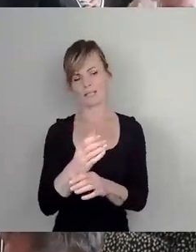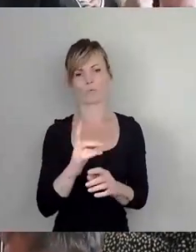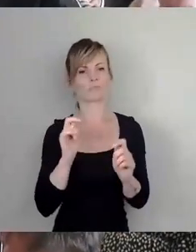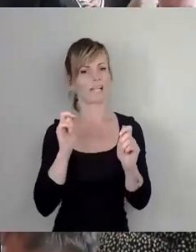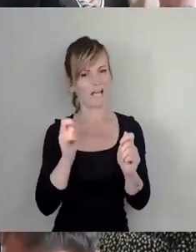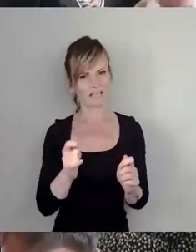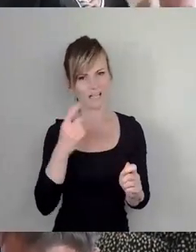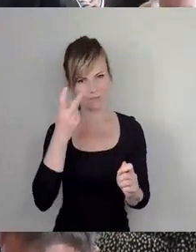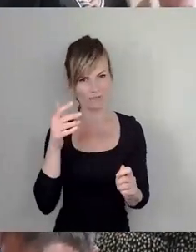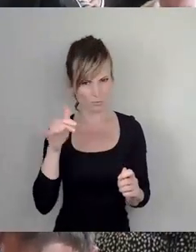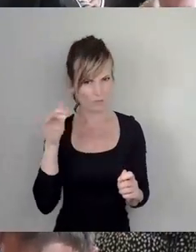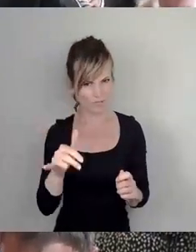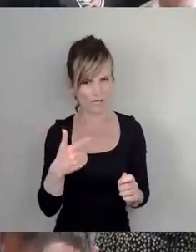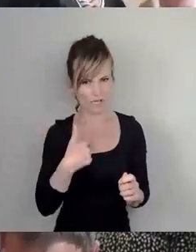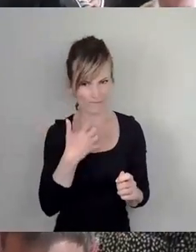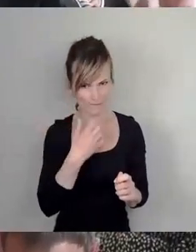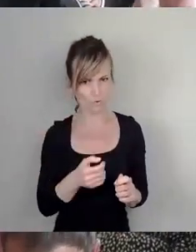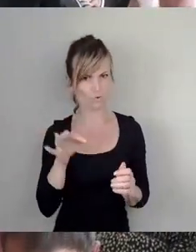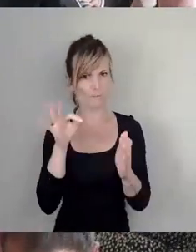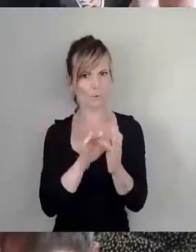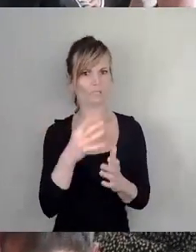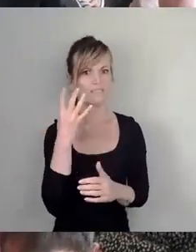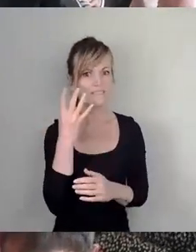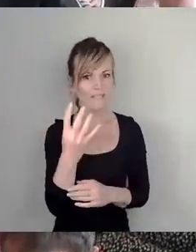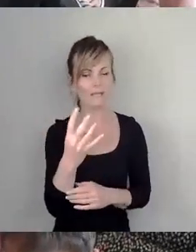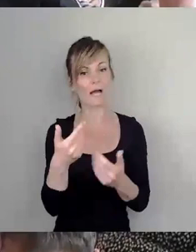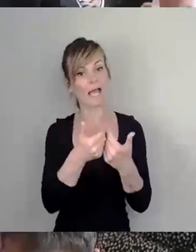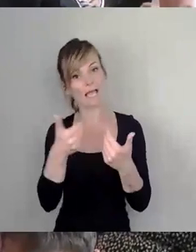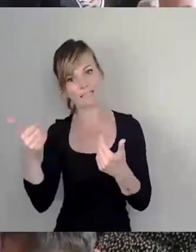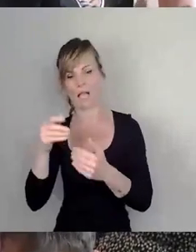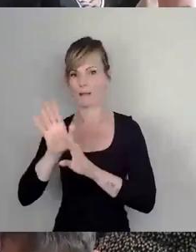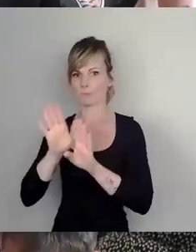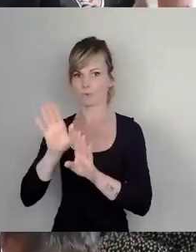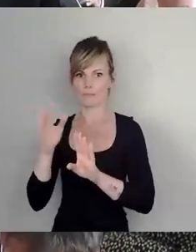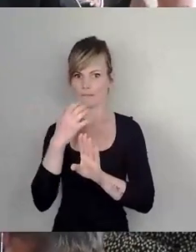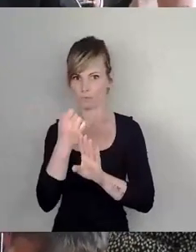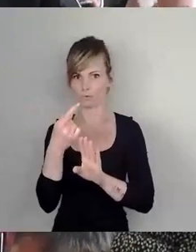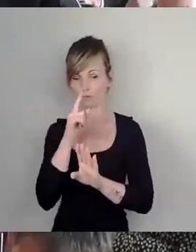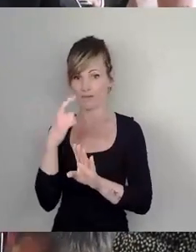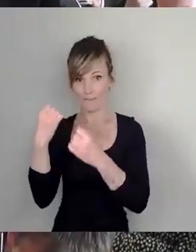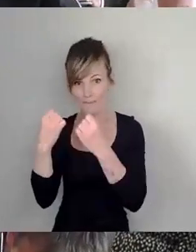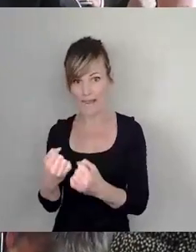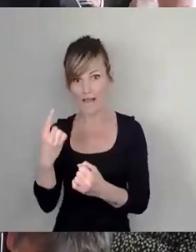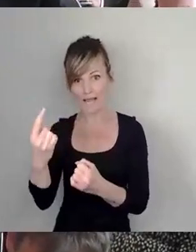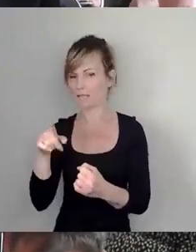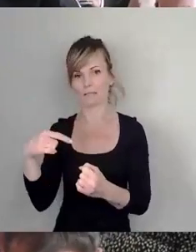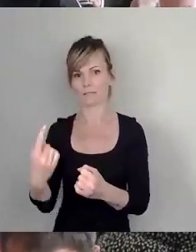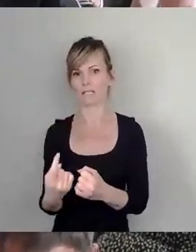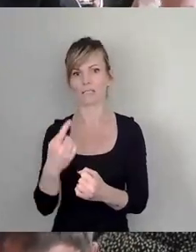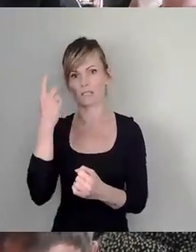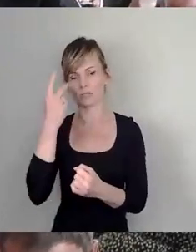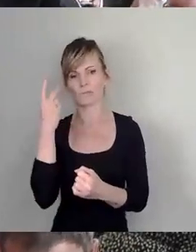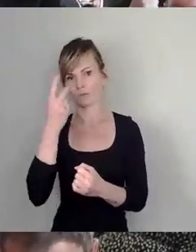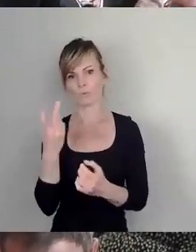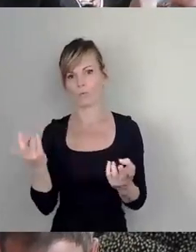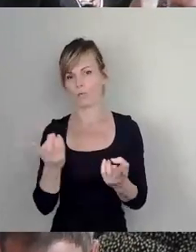bei dem wir gerne den Punkt vier gesondert abstimmen würden. Wenn der eine Mehrheit findet, erübrigt sich ja sowieso, welchen Fehler für den Ausschussbericht